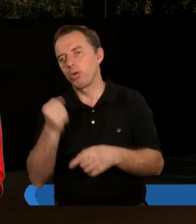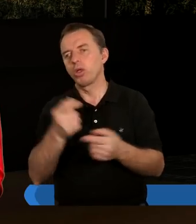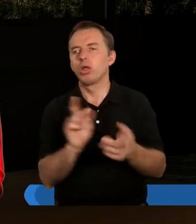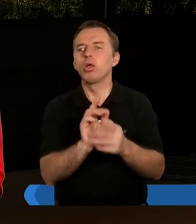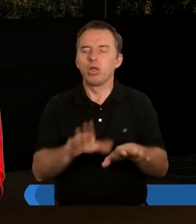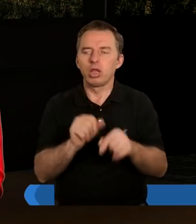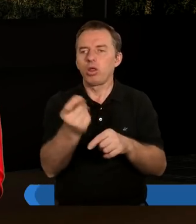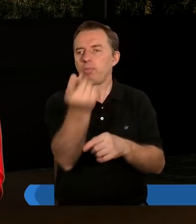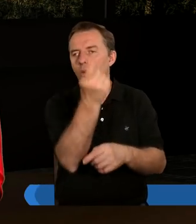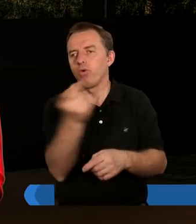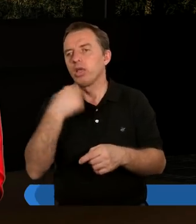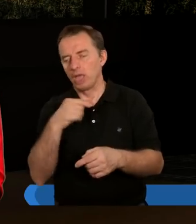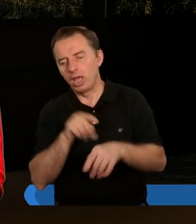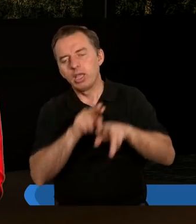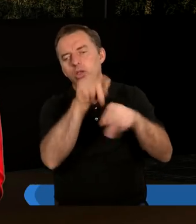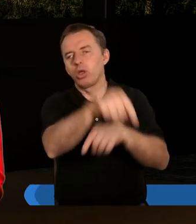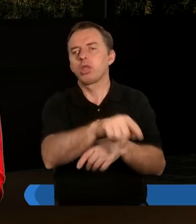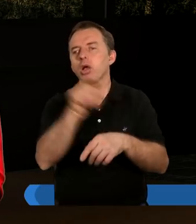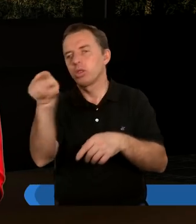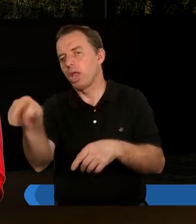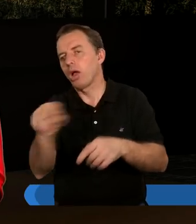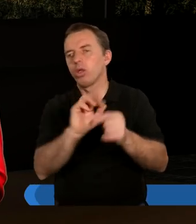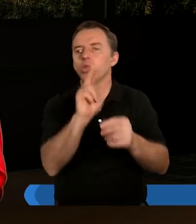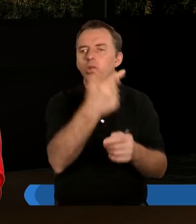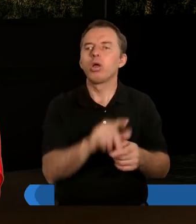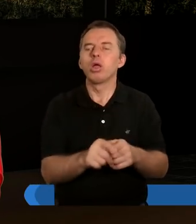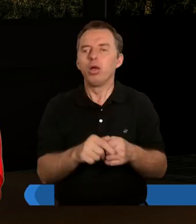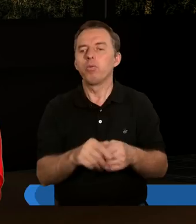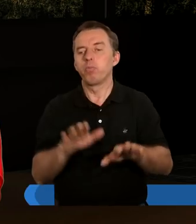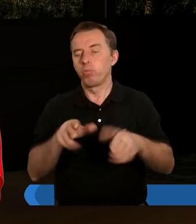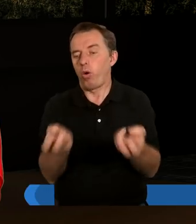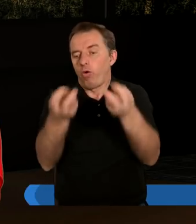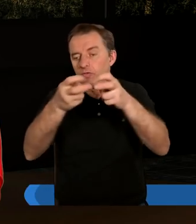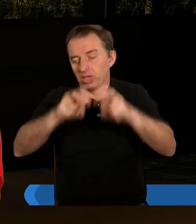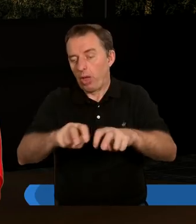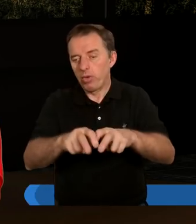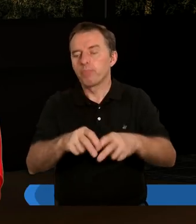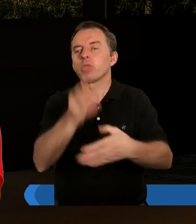apostołem i zaczęli się powoływać, ja należę do tego, ja należę do drugiego, ale zaistniały podziały.